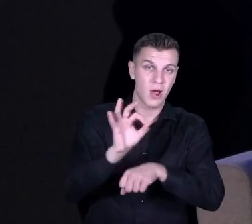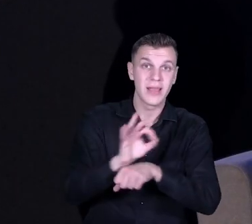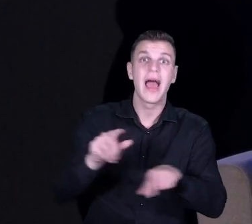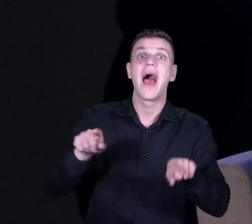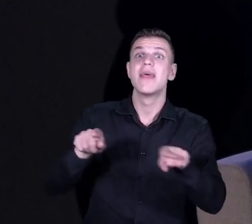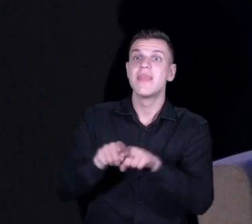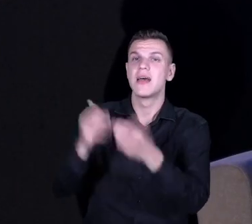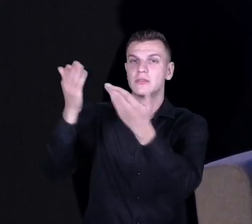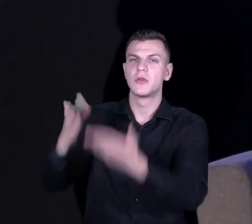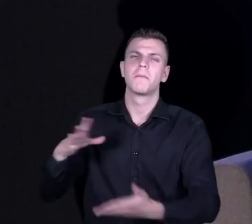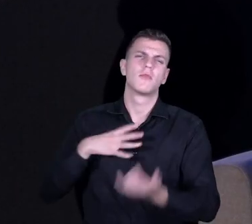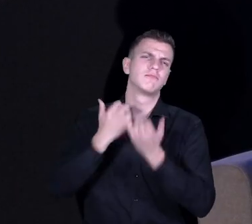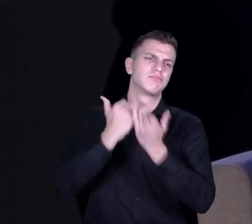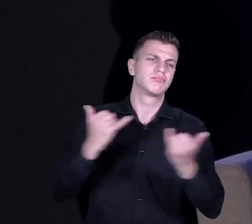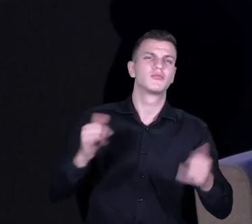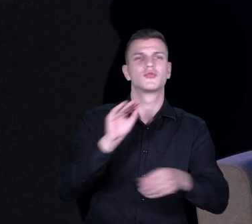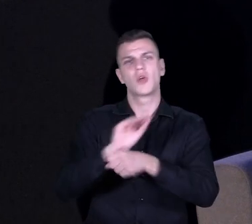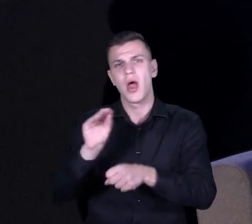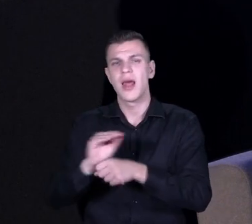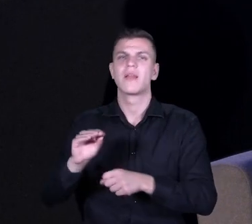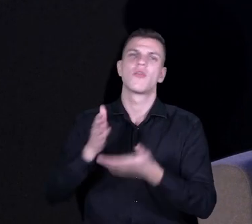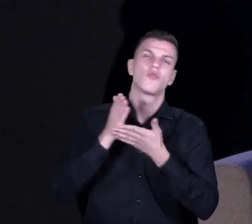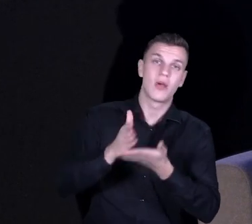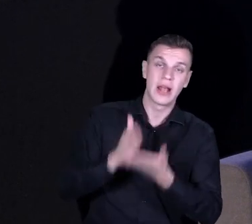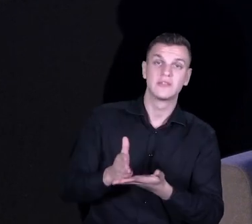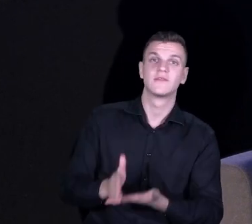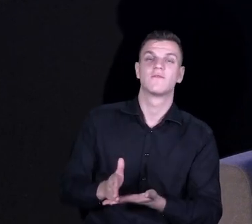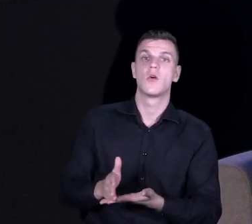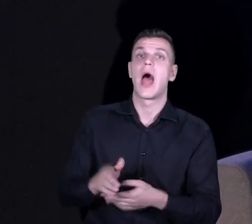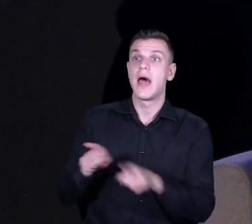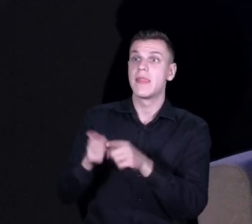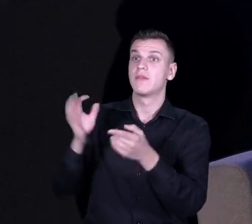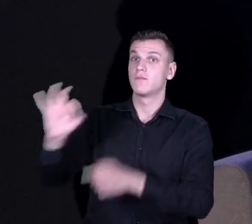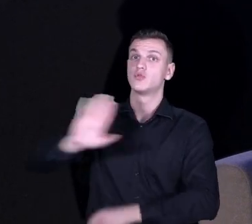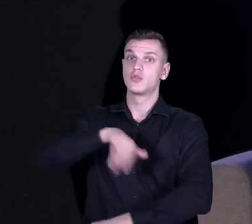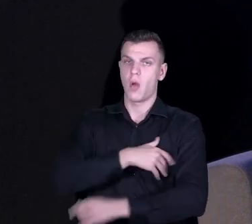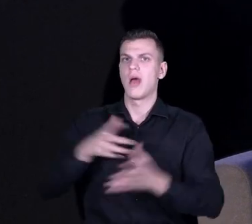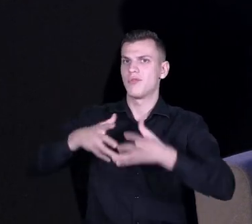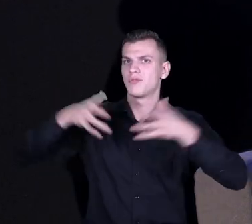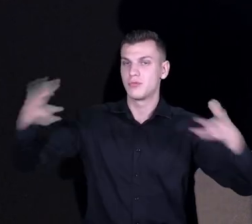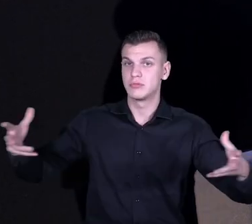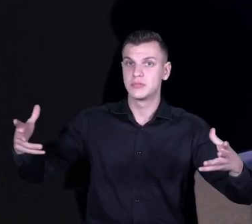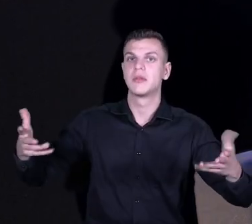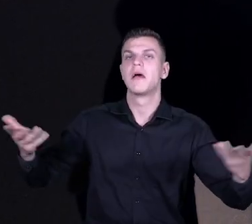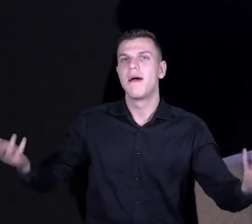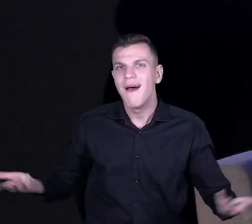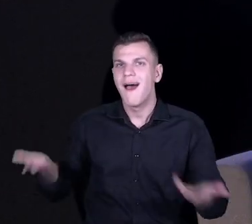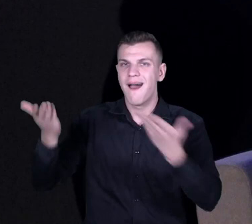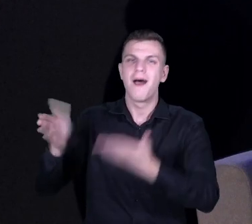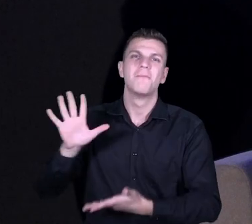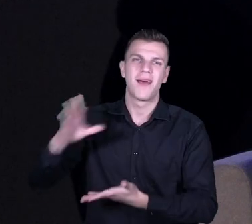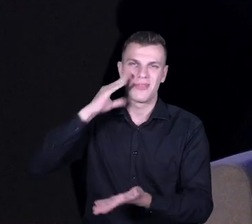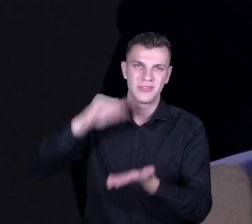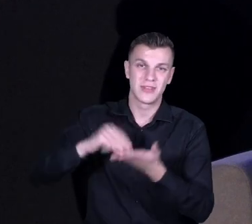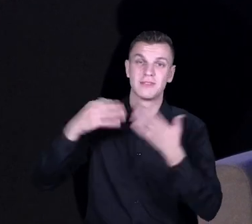wszystkich szkoleniach, doradztwie, konsultacjach. Jest też dyrektorem dużej szkoły, więc myślę, że tutaj z kilku poziomów będzie mógł się podzielić swoim doświadczeniem,